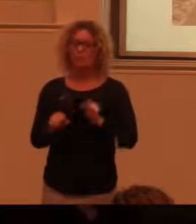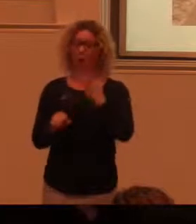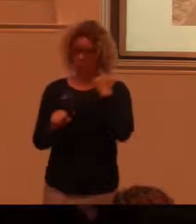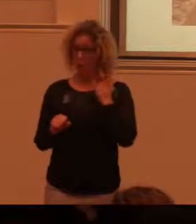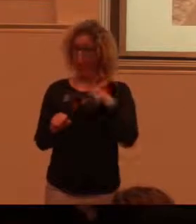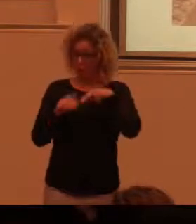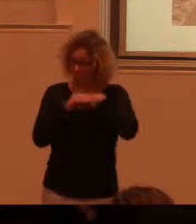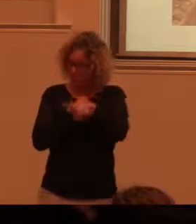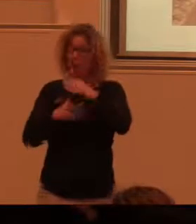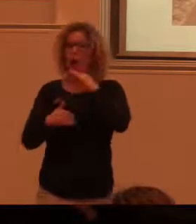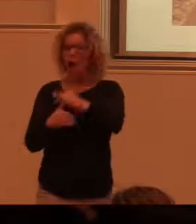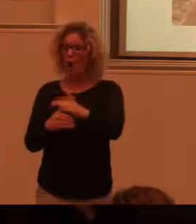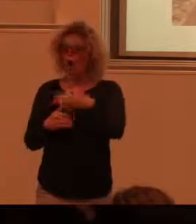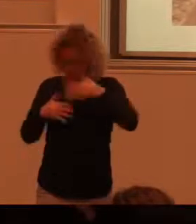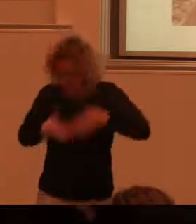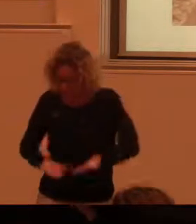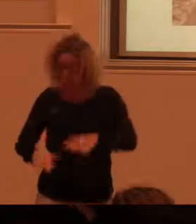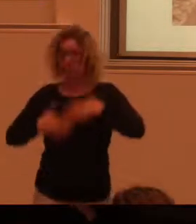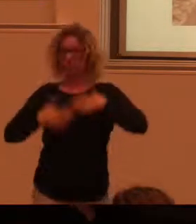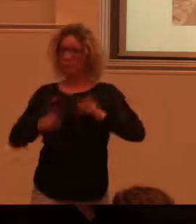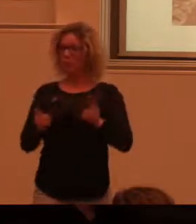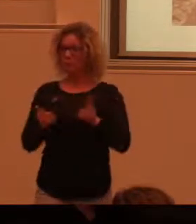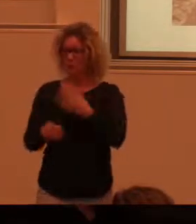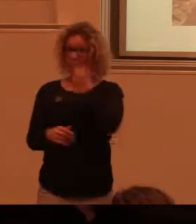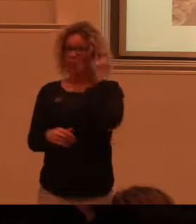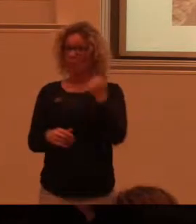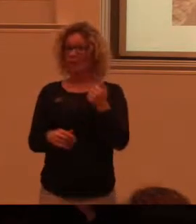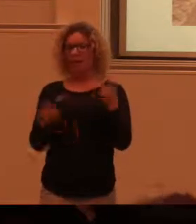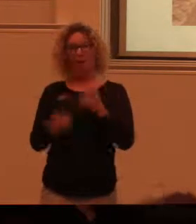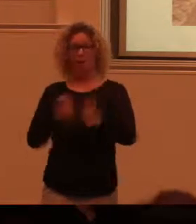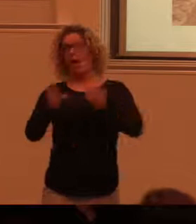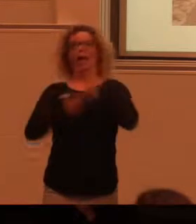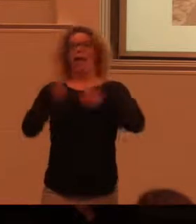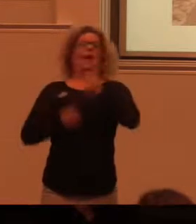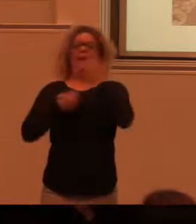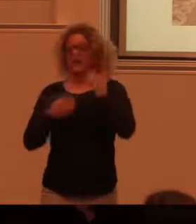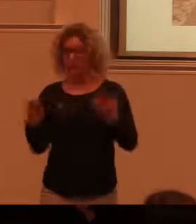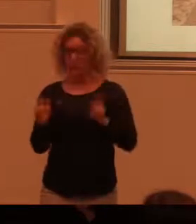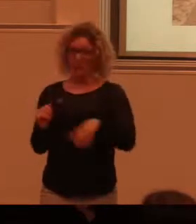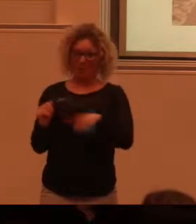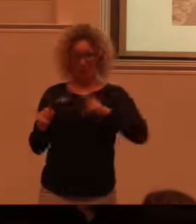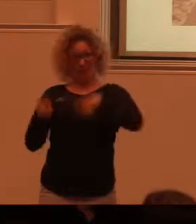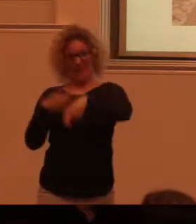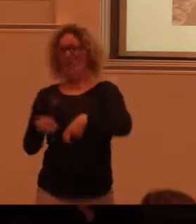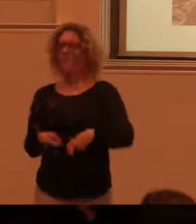till och ut i vattnet på sommaren. Även om du inte kan springa som en antilop som barnen gör.